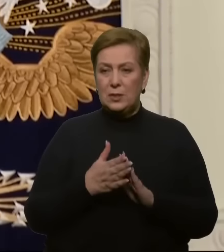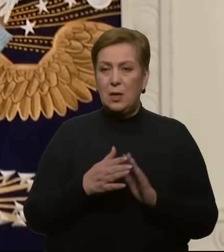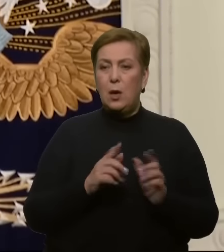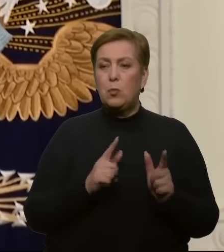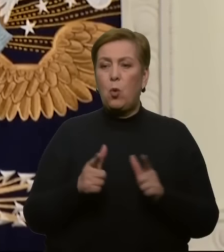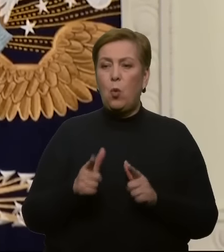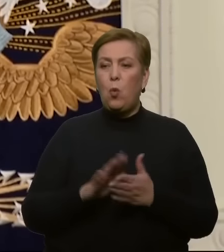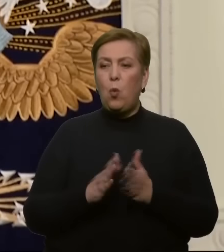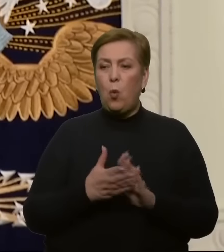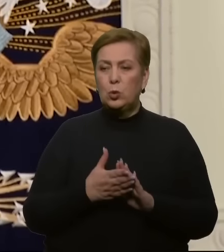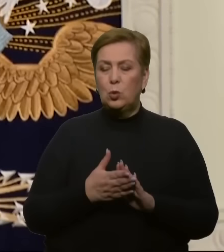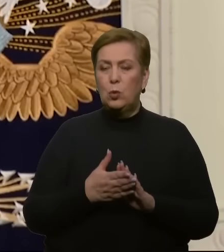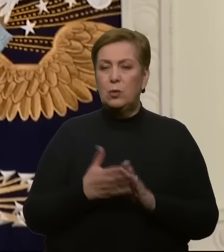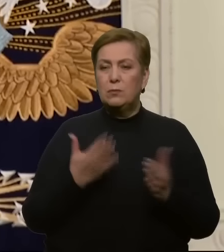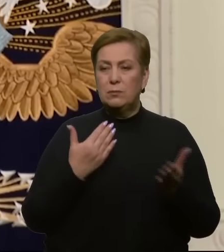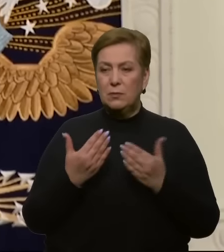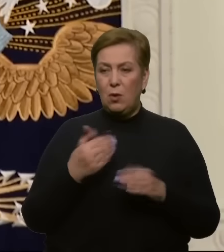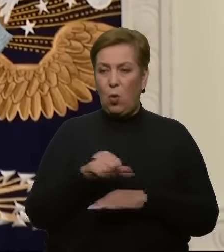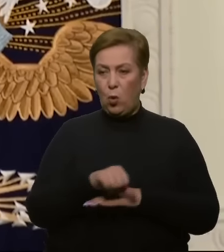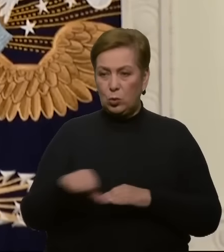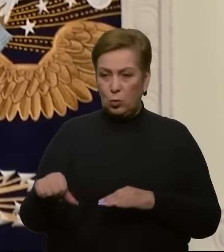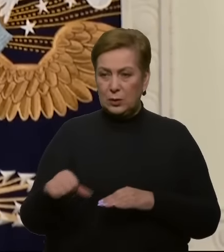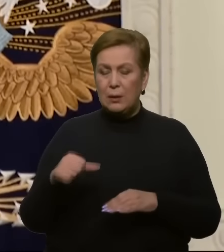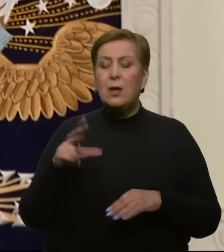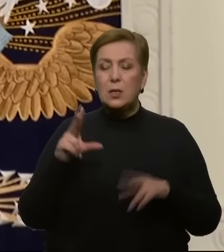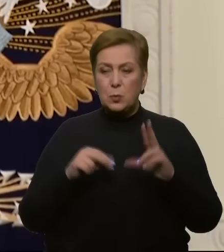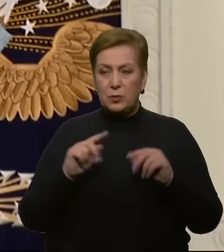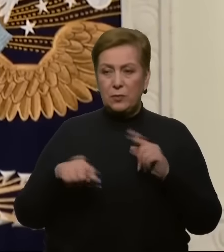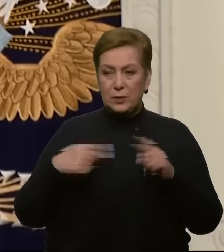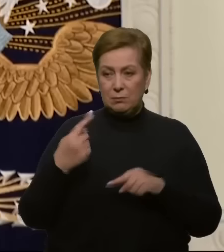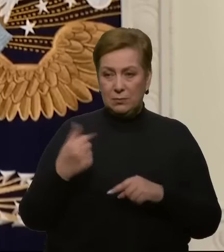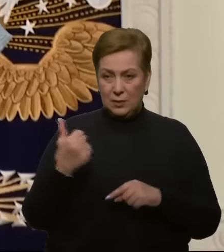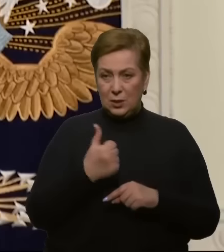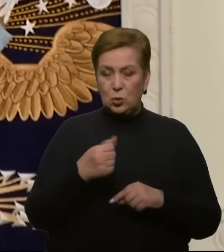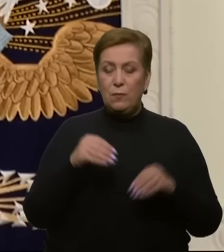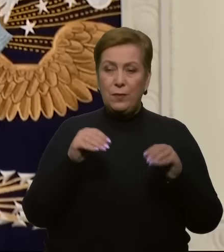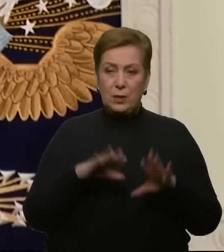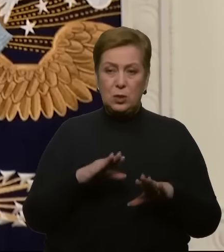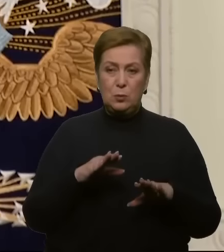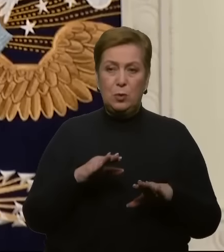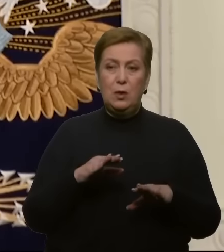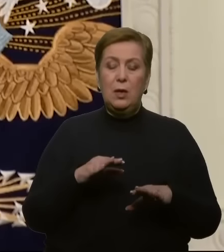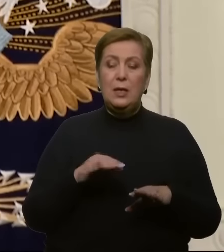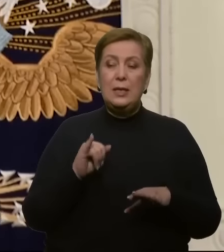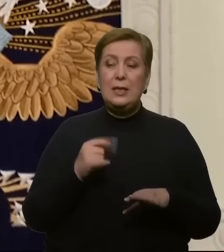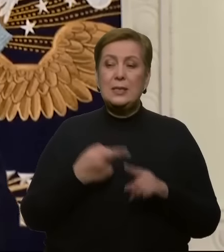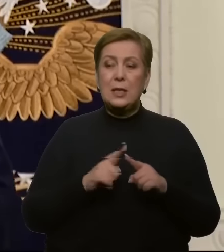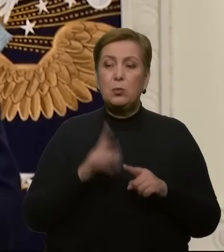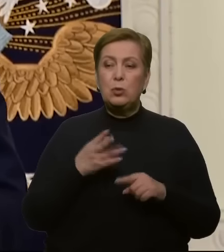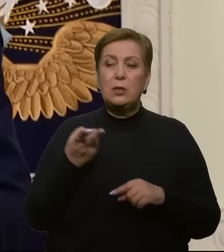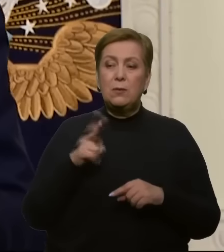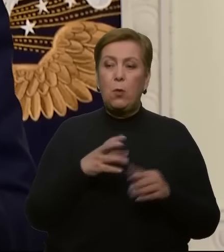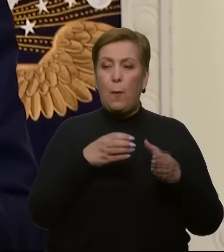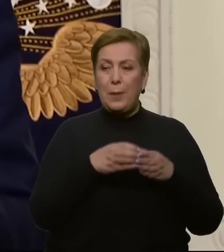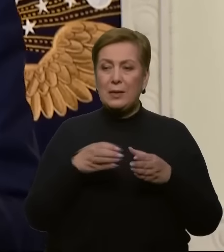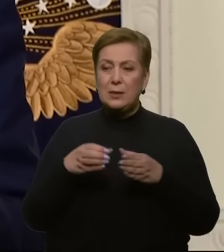Я сподіваюся, що наступного тижня ми зможемо щось вирішити, принаймні, в Сенаті. І я сподіваюся, що це буде двопартійний пакет, який